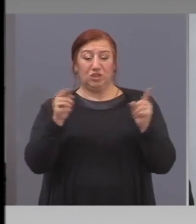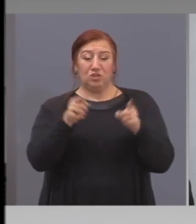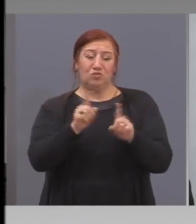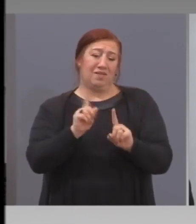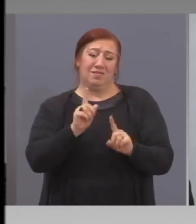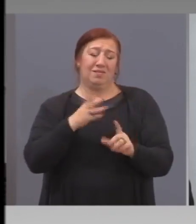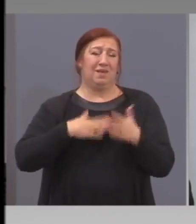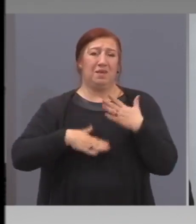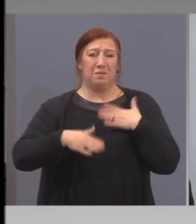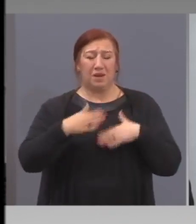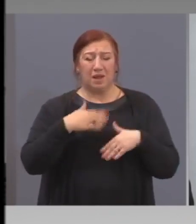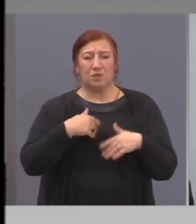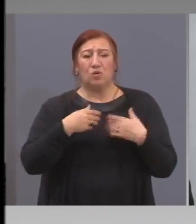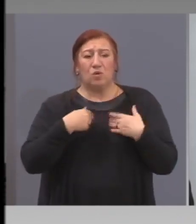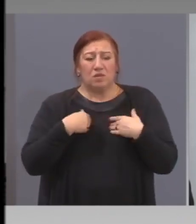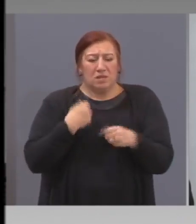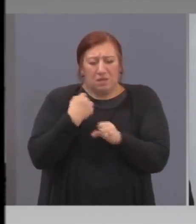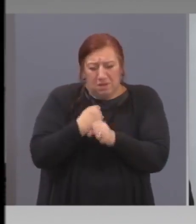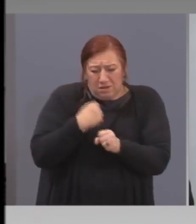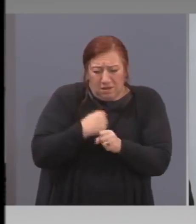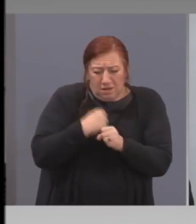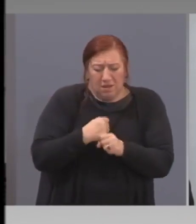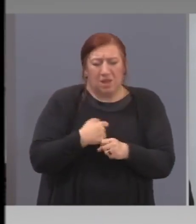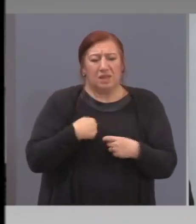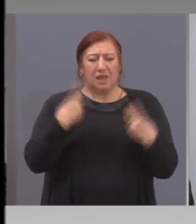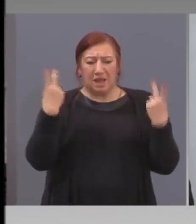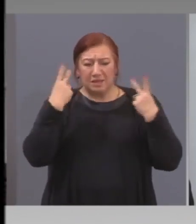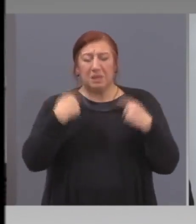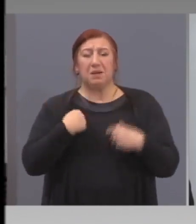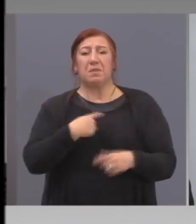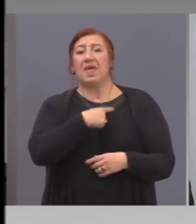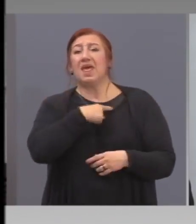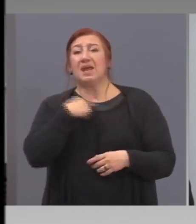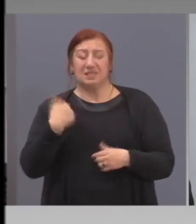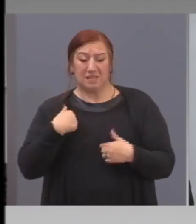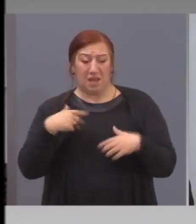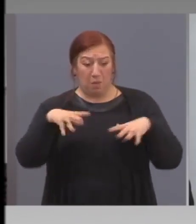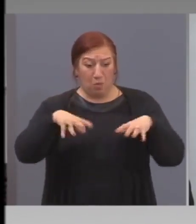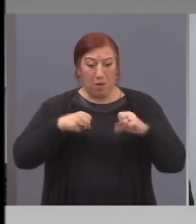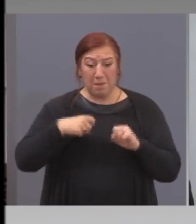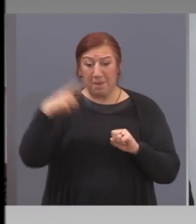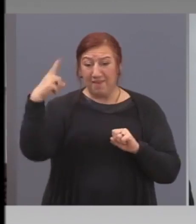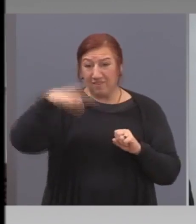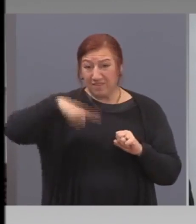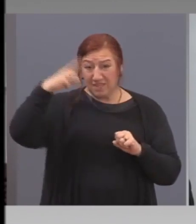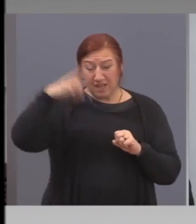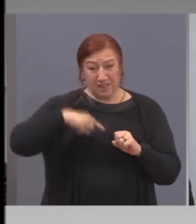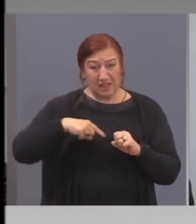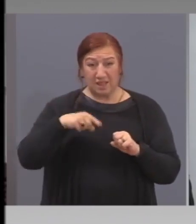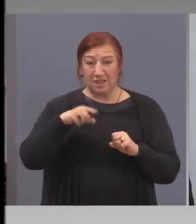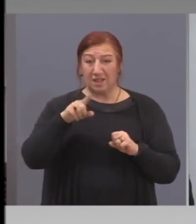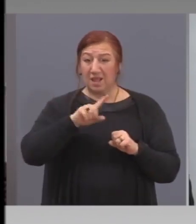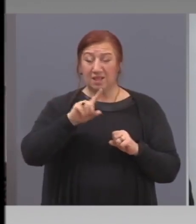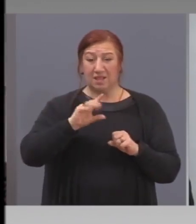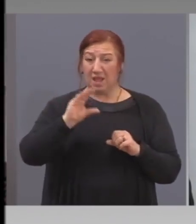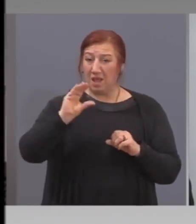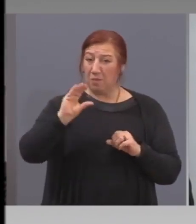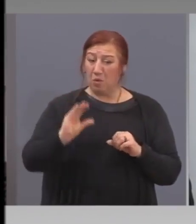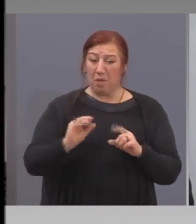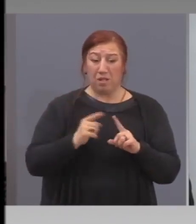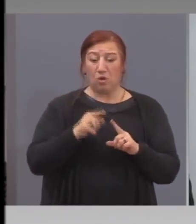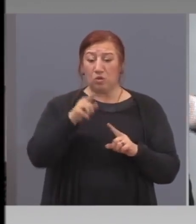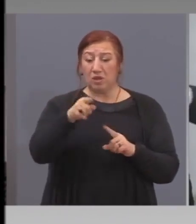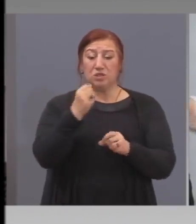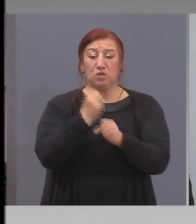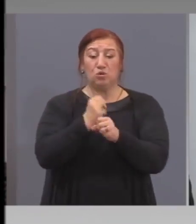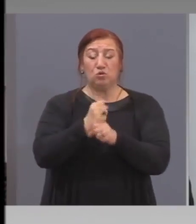Ние се раздаваме действително. Риска, който поемаме днес, всеки ден, е не по-малко от тези, които са на първата линия.